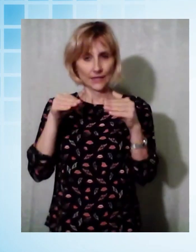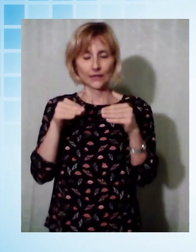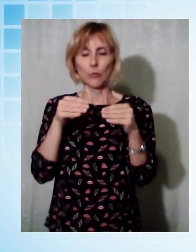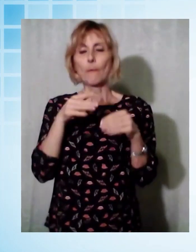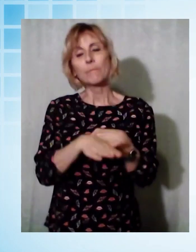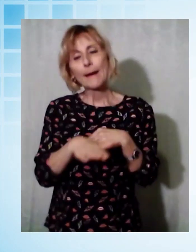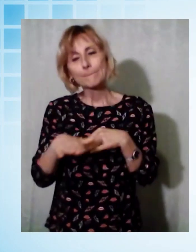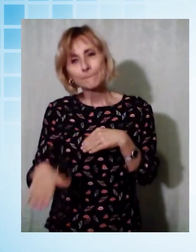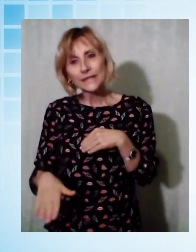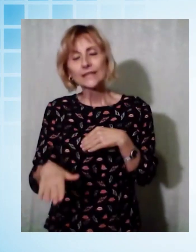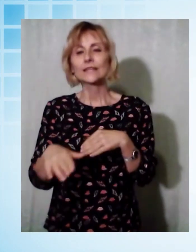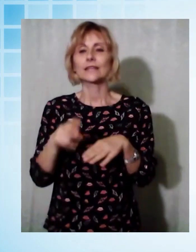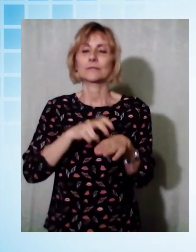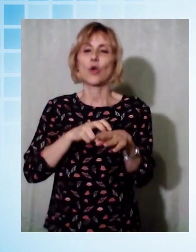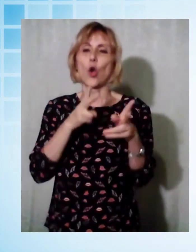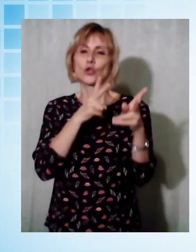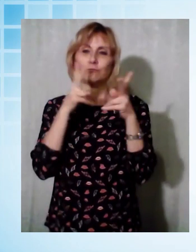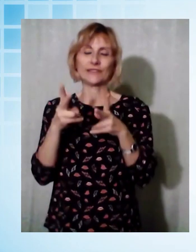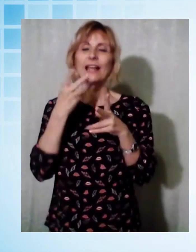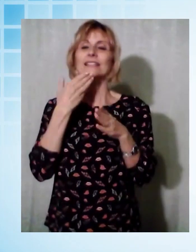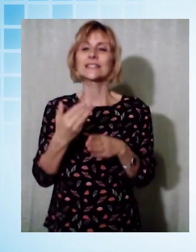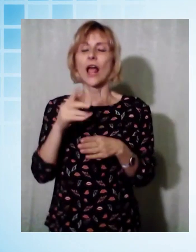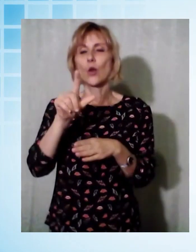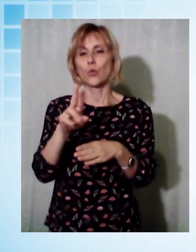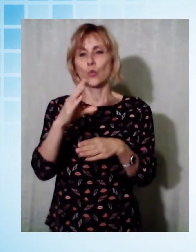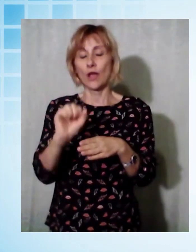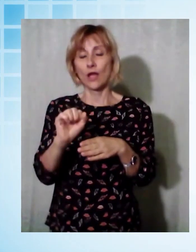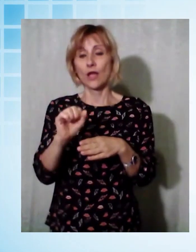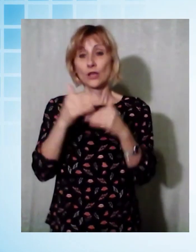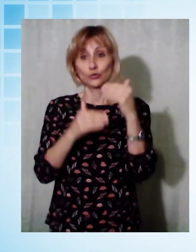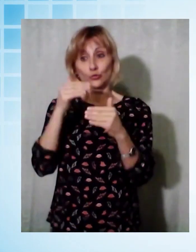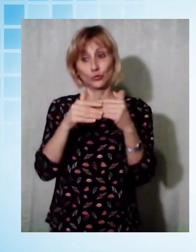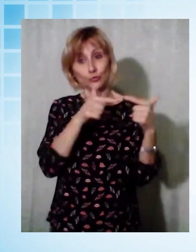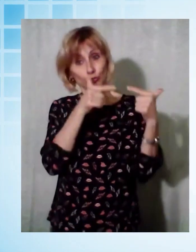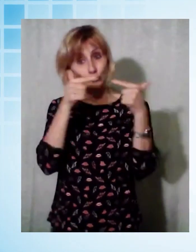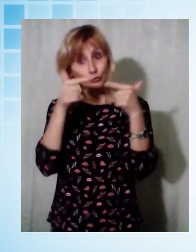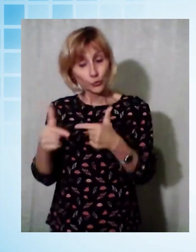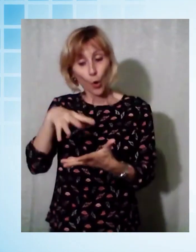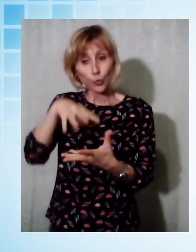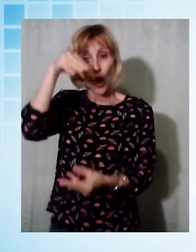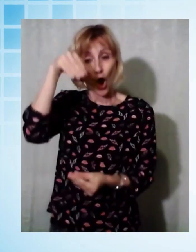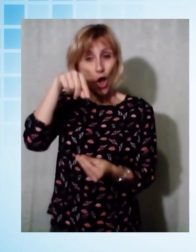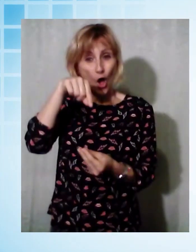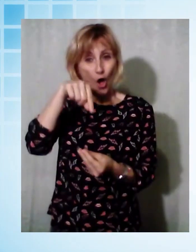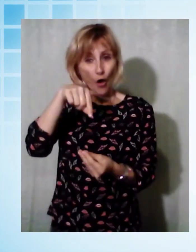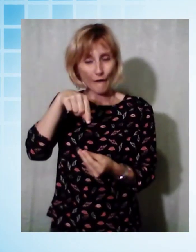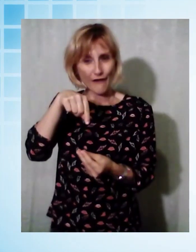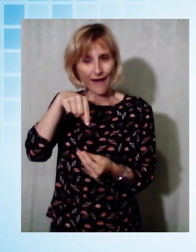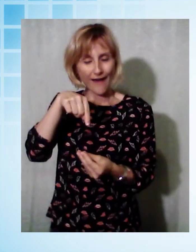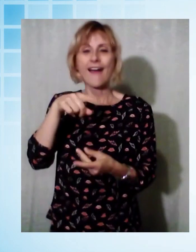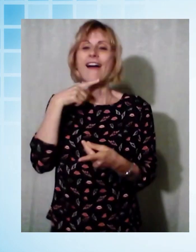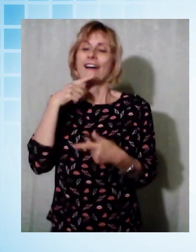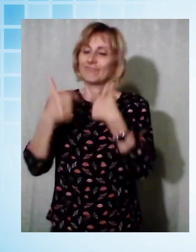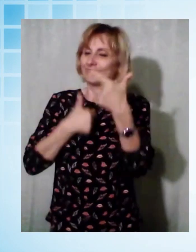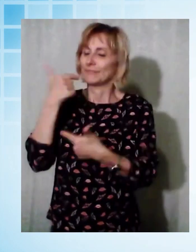pediatria del San Luca. Alla struttura sono state regalate altre uova di Pasqua donate da Paolo Ricci e dal